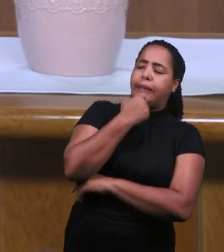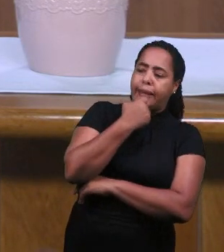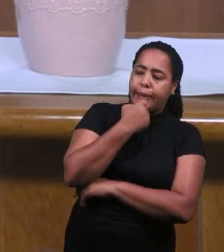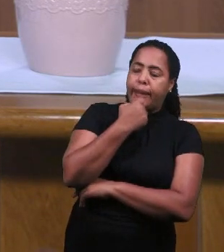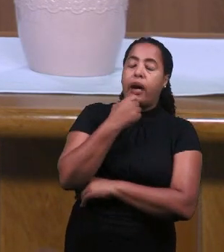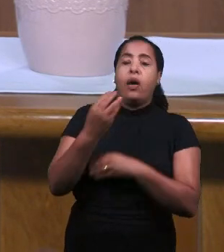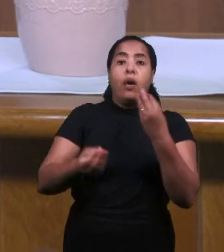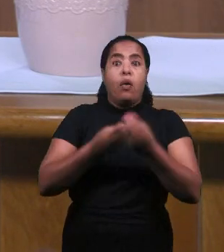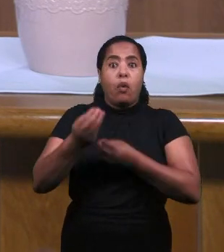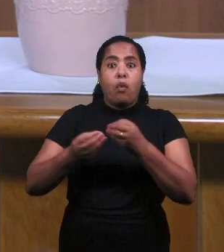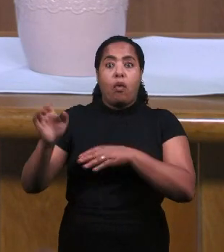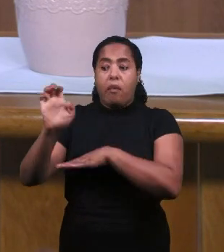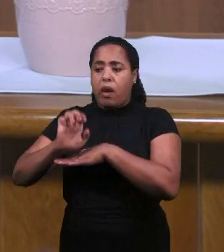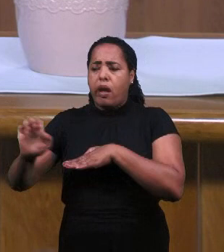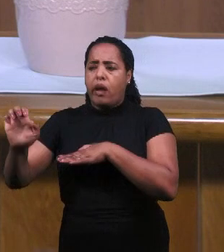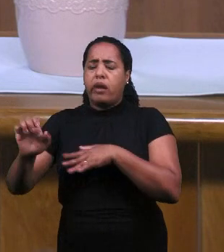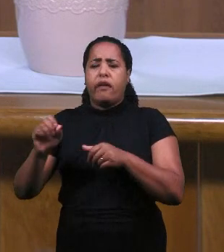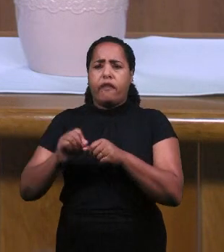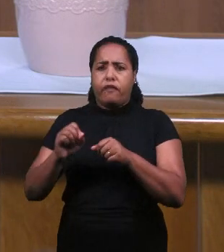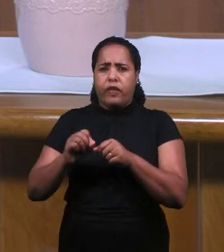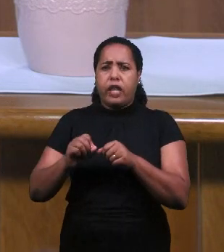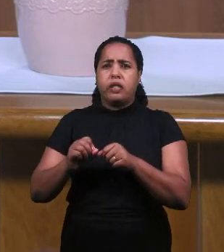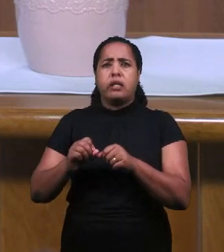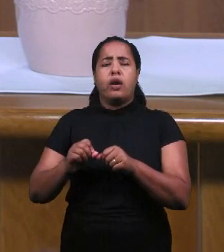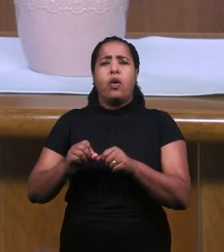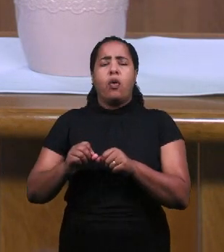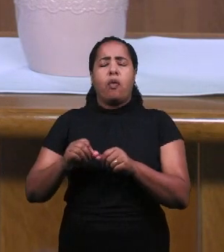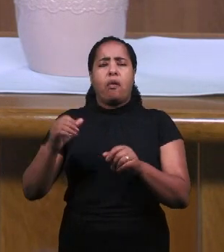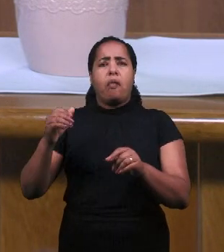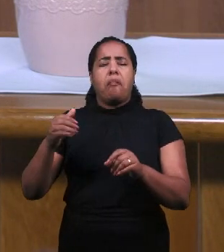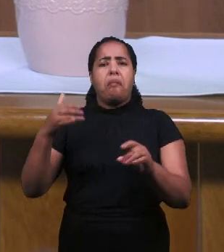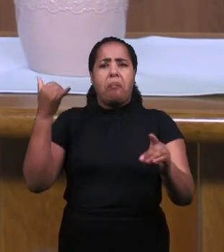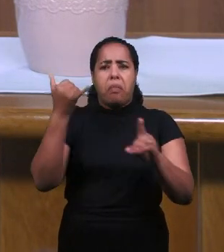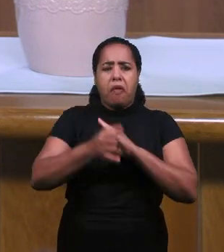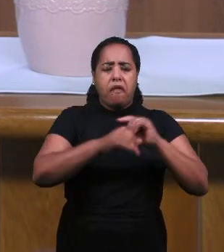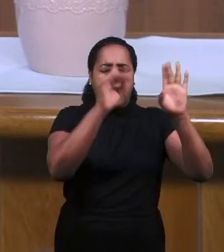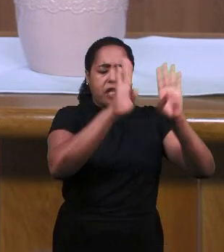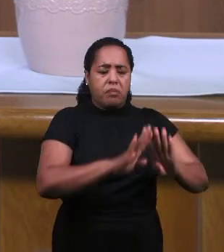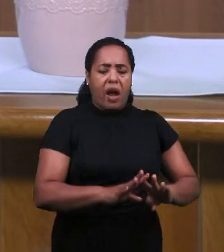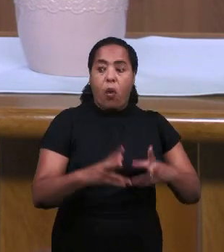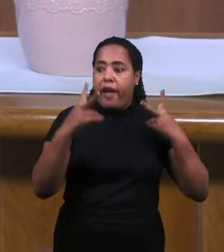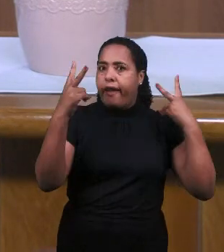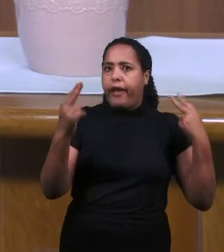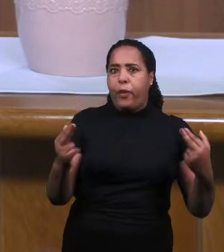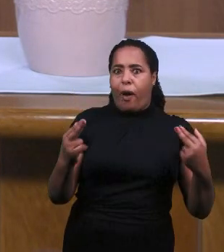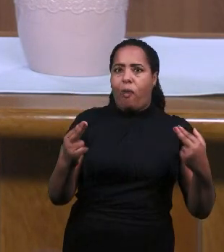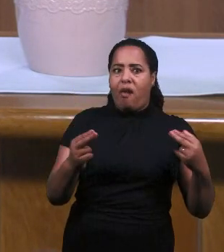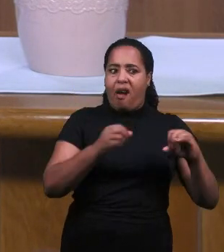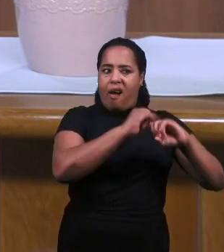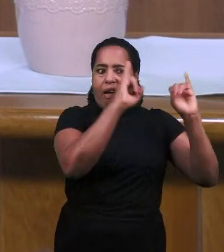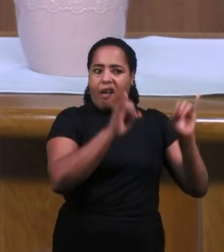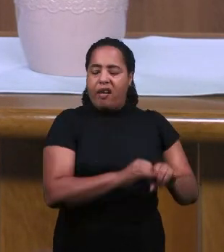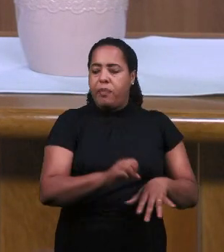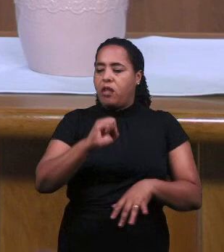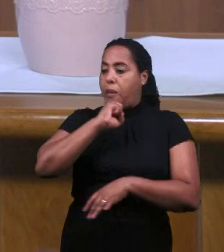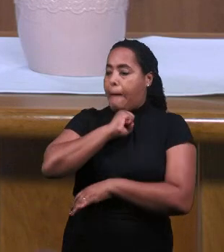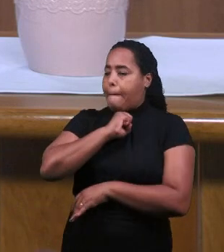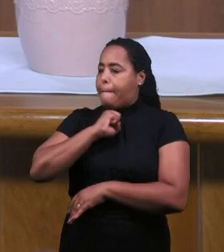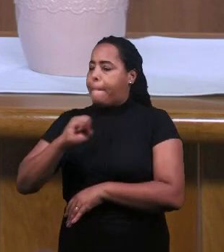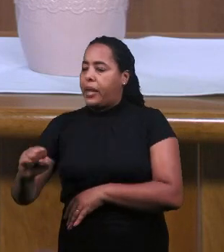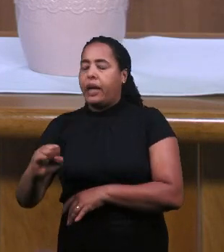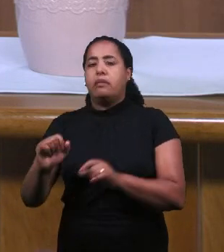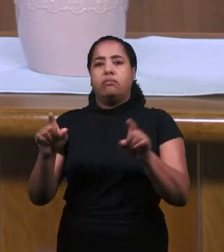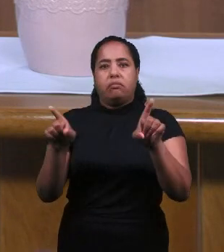сказала Как Илия поступил К пророкам Ваала Она тоже с ним Так поступит И убьет его И